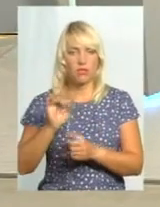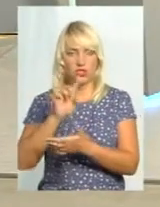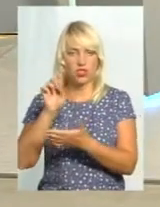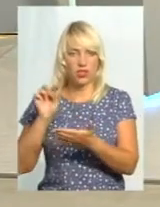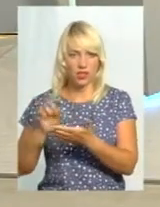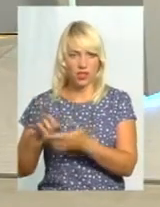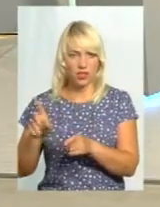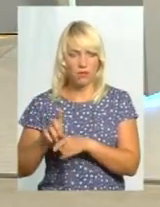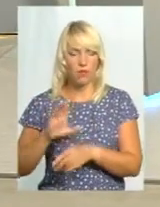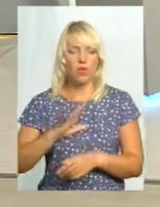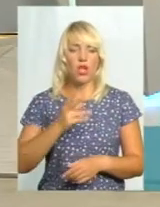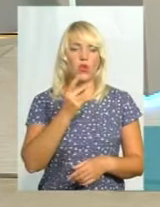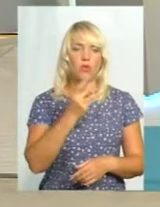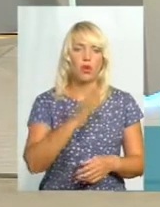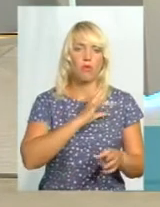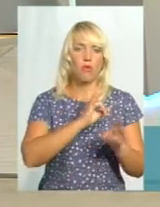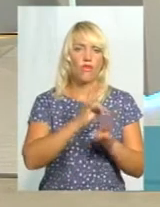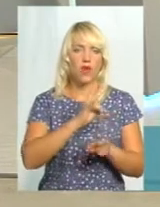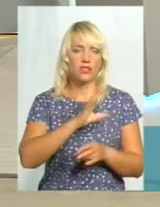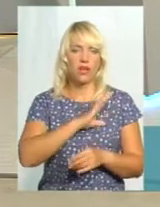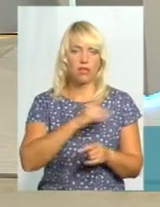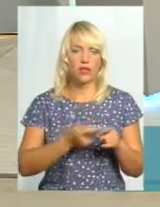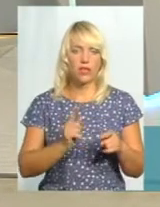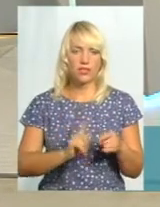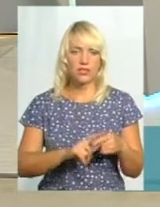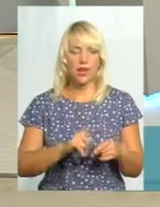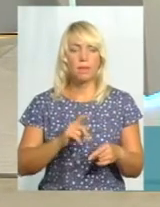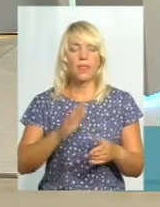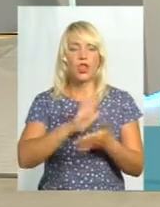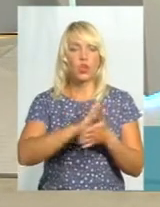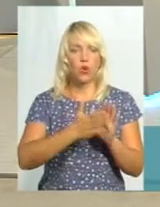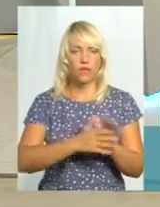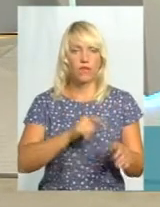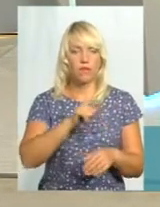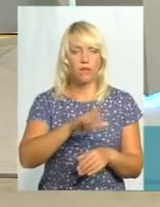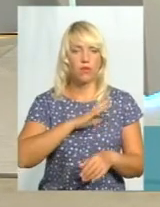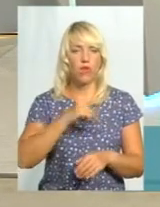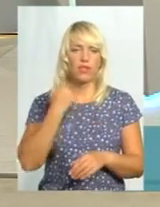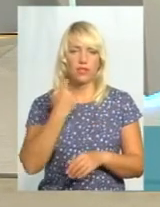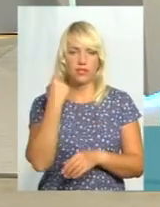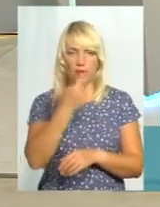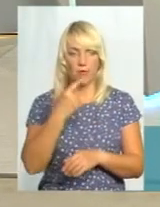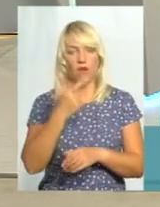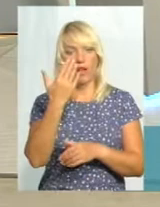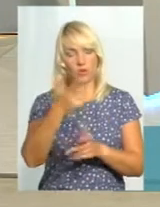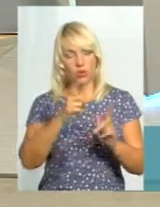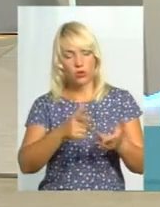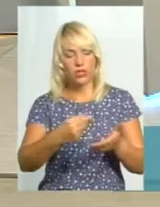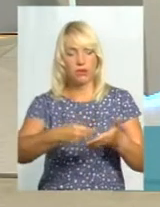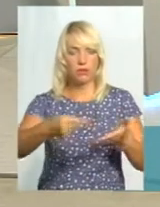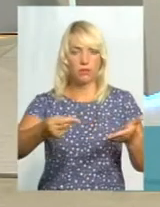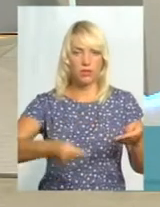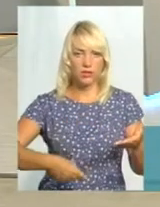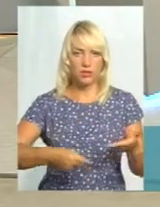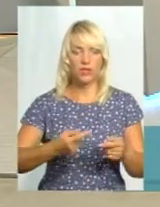Якщо договір написаний, наприклад, англійською мовою, а ви не володієте, чи ви будете підписувати, тому що представник агенції пропонує вам